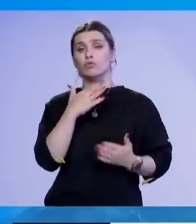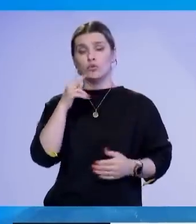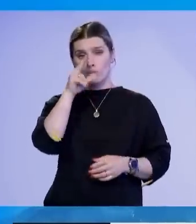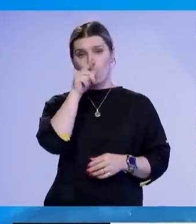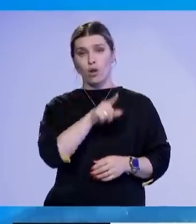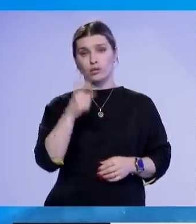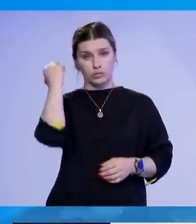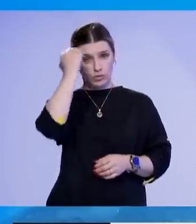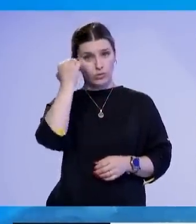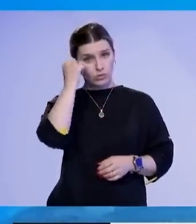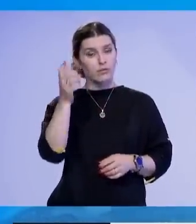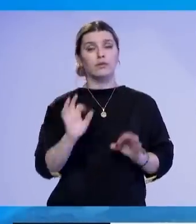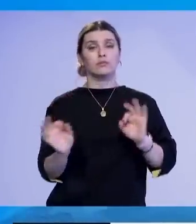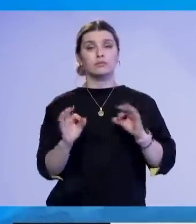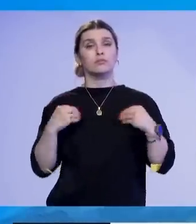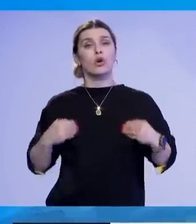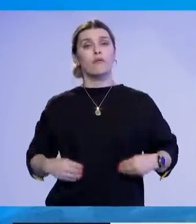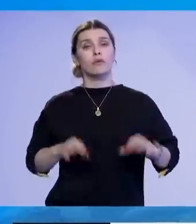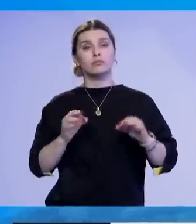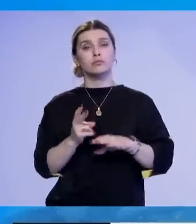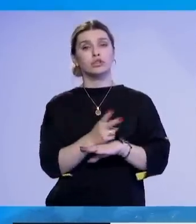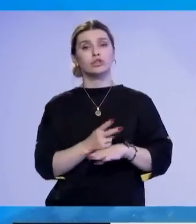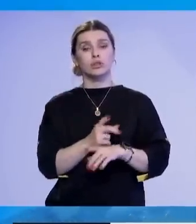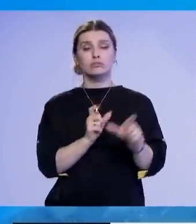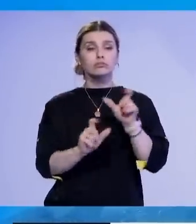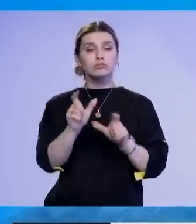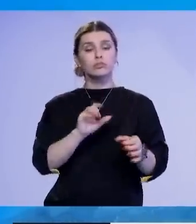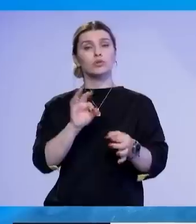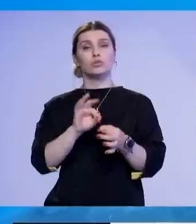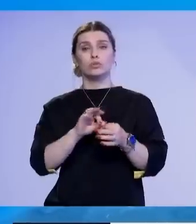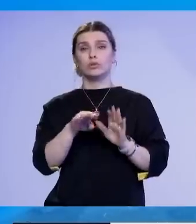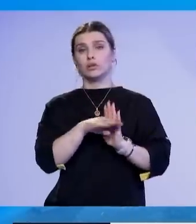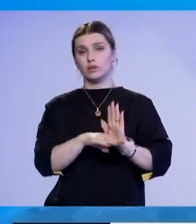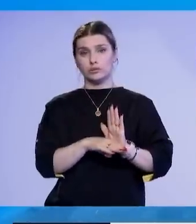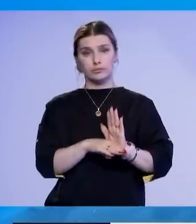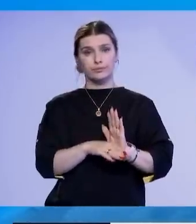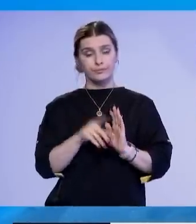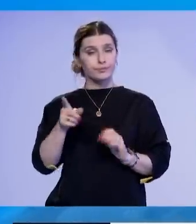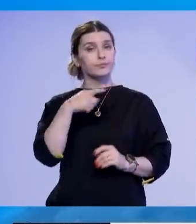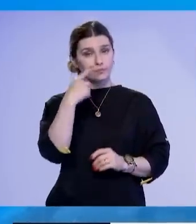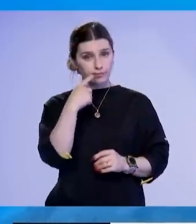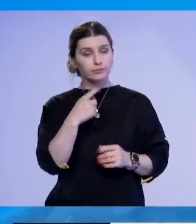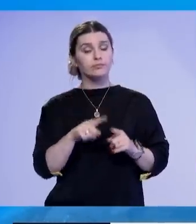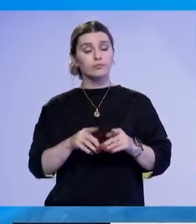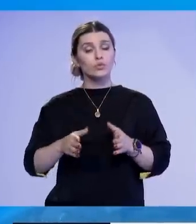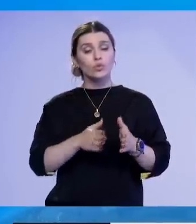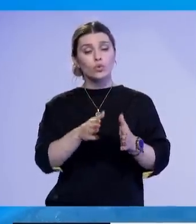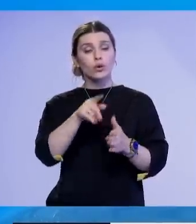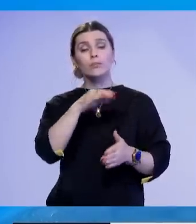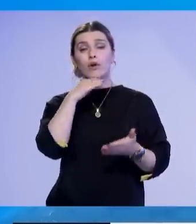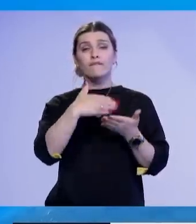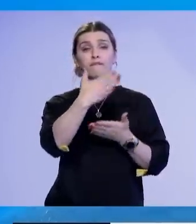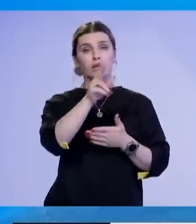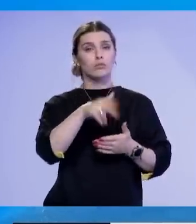Kosovës për qëndrimin e tyre profesional, shtetëror dhe në mbrojtjet të sundimit të ligjit. A i ka shkruar se rrugët në verijen që të